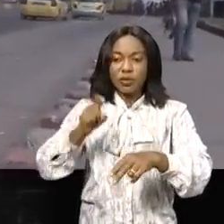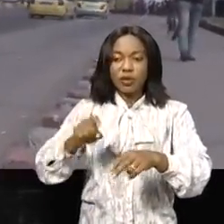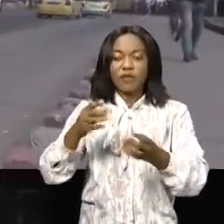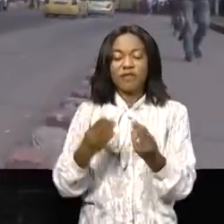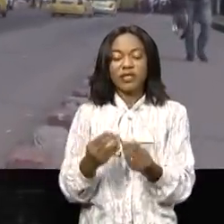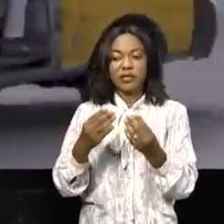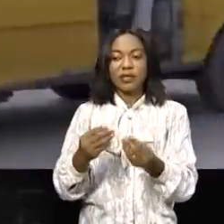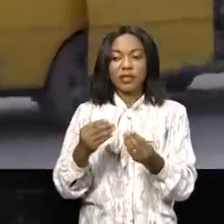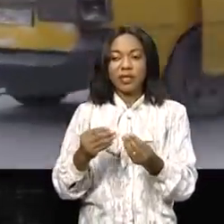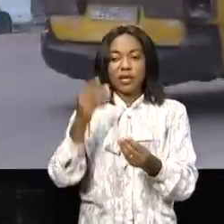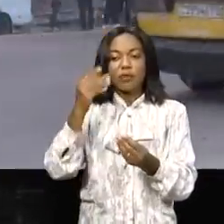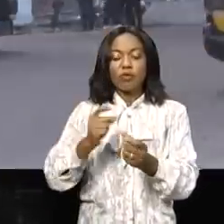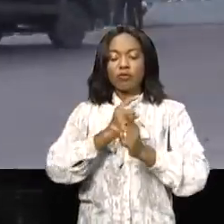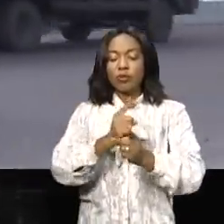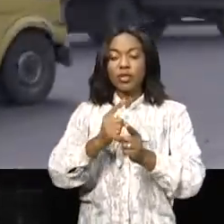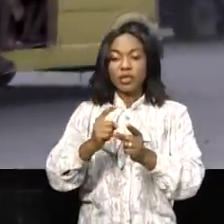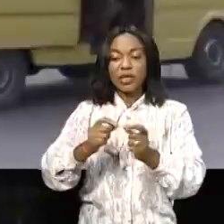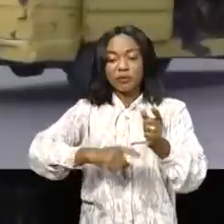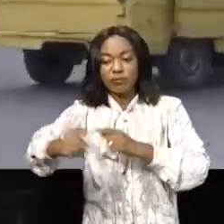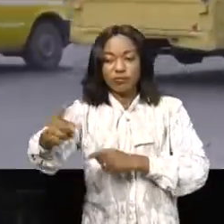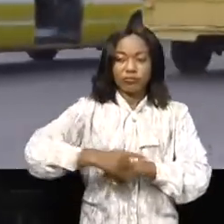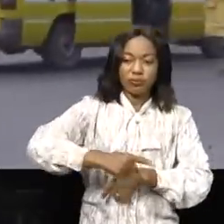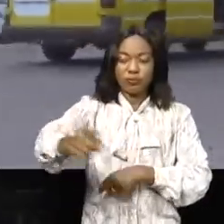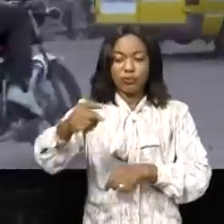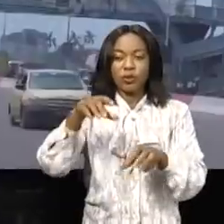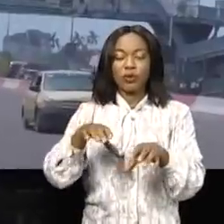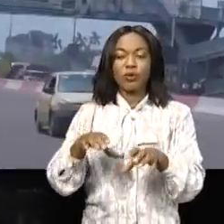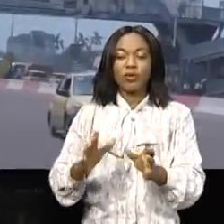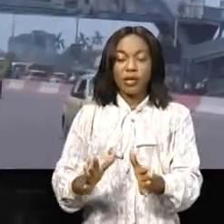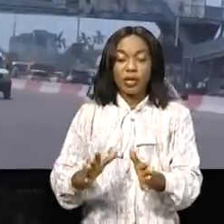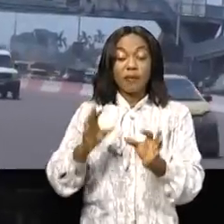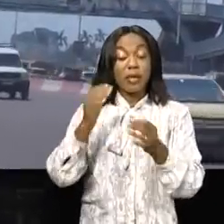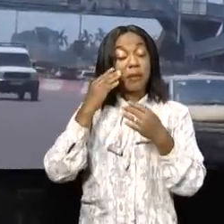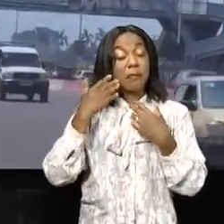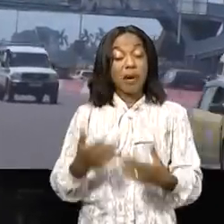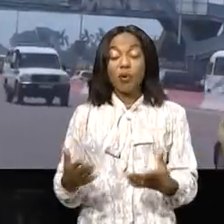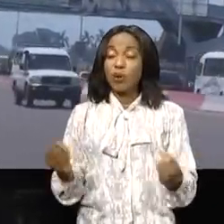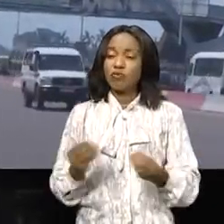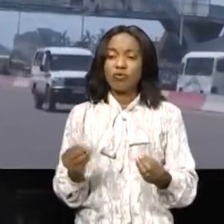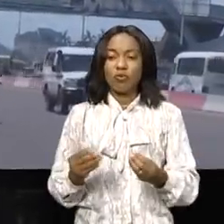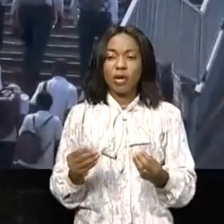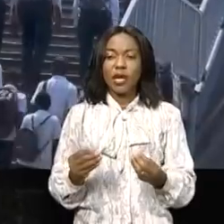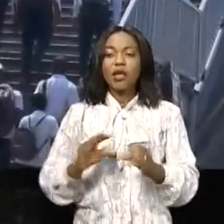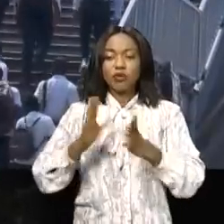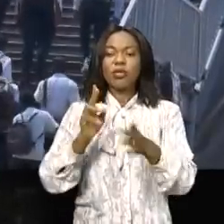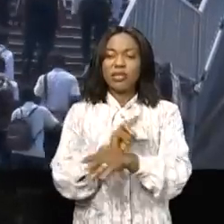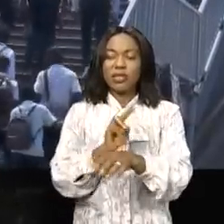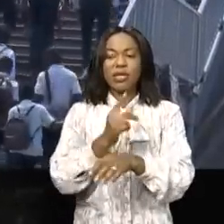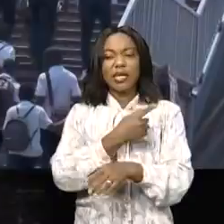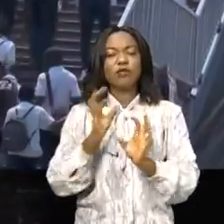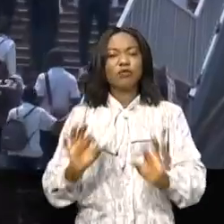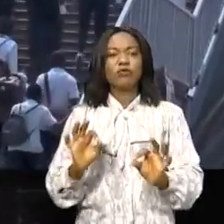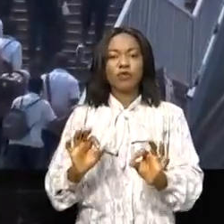faciliter la fluidité de la circulation aux endroits concernés. Malheureux de constater que ces ouvrages étant une